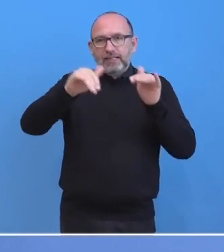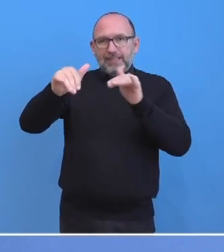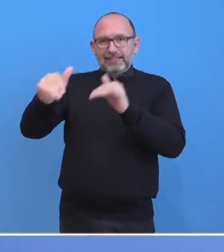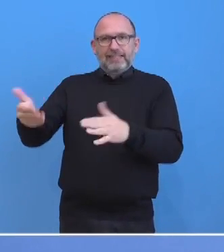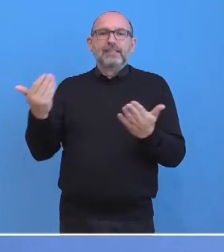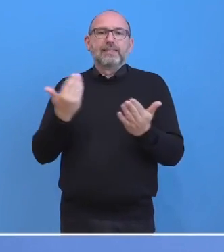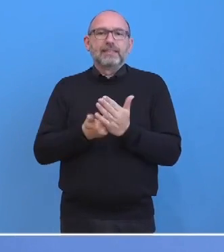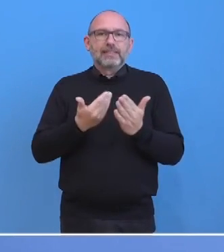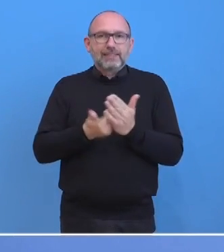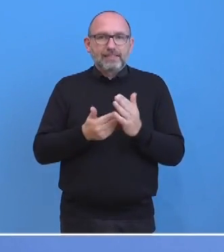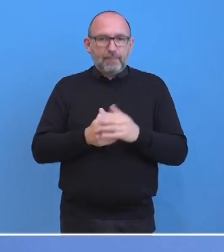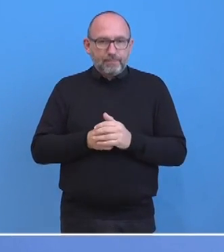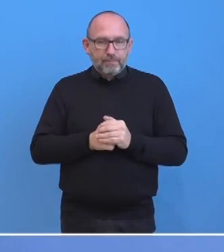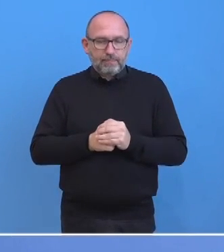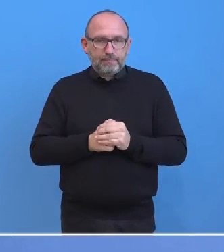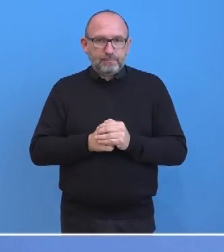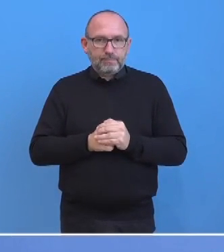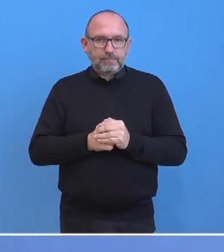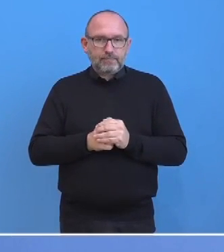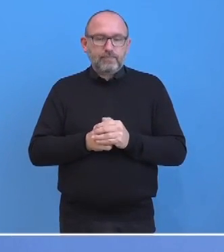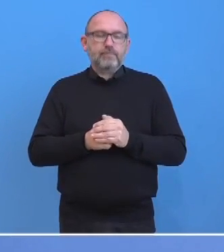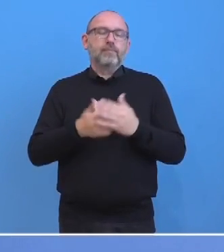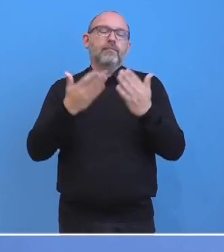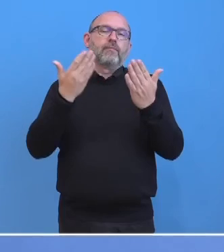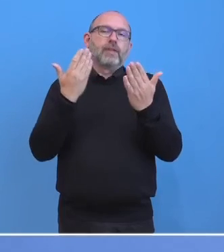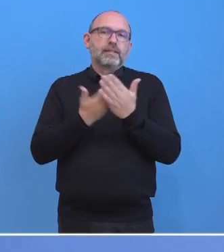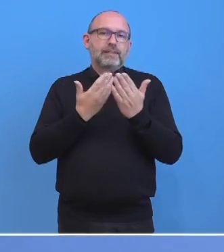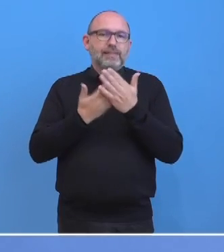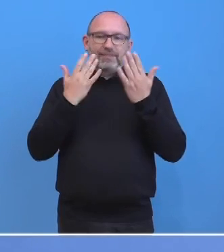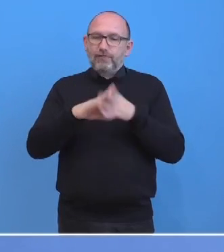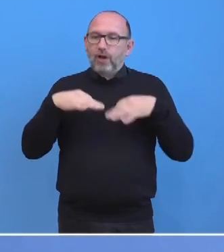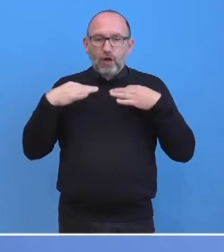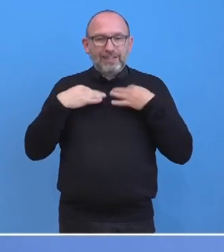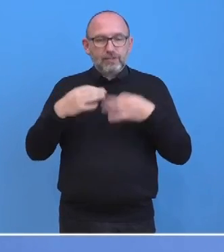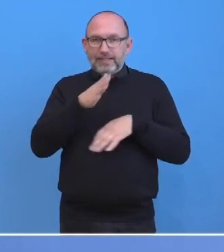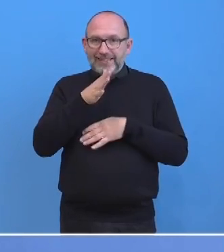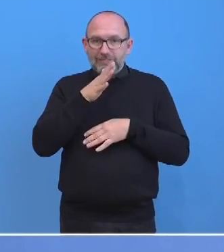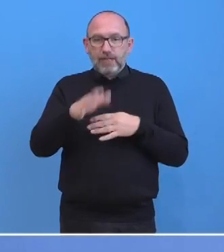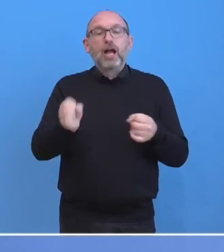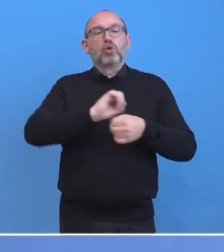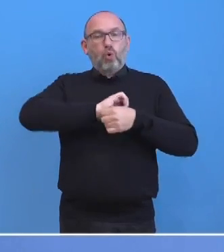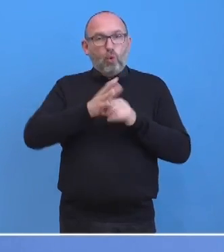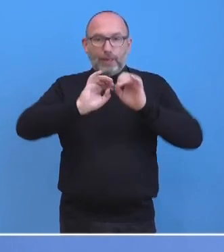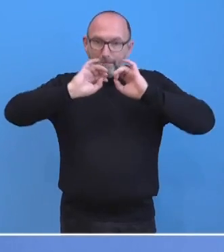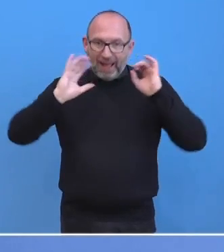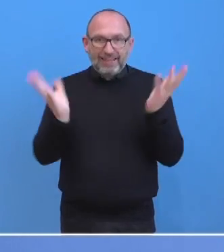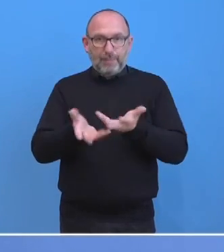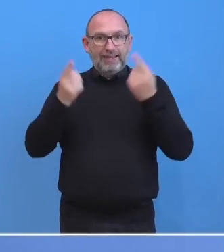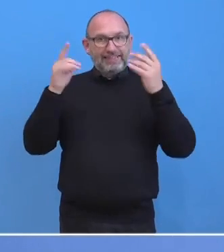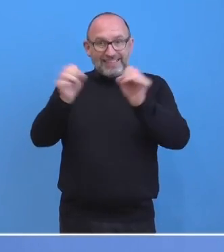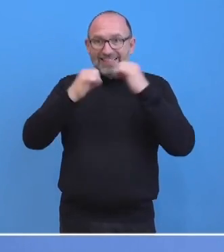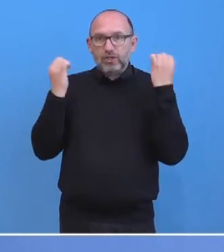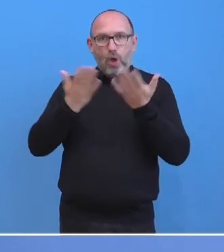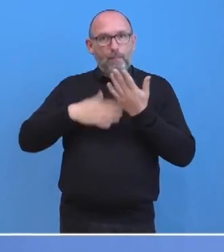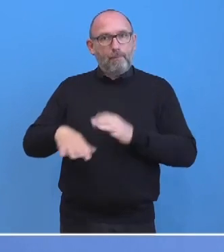für Gesundheitsrisiken. Die Corona-Pandemie hat diese Situation weiter